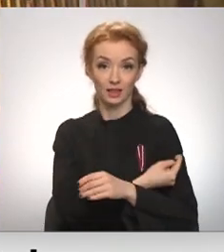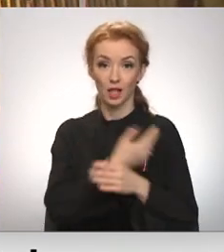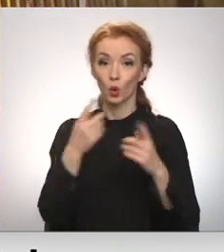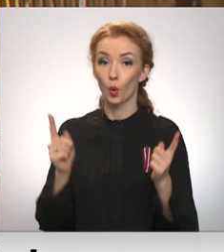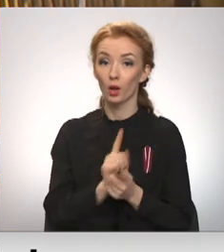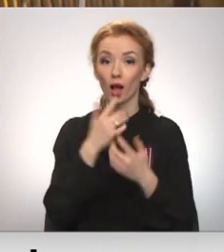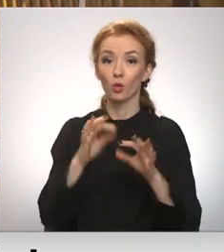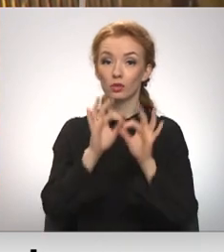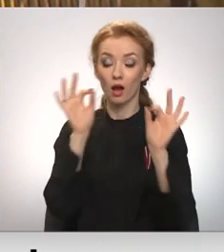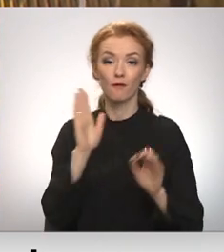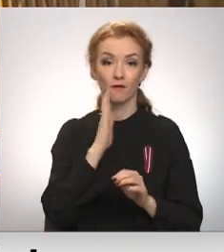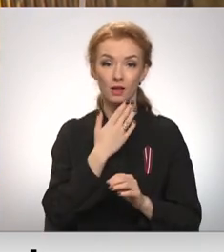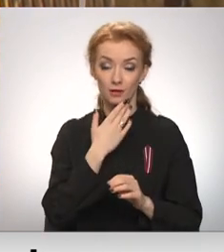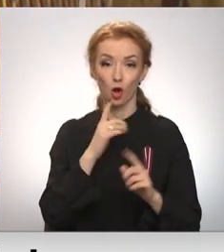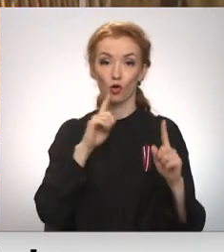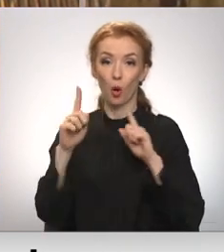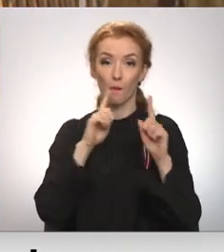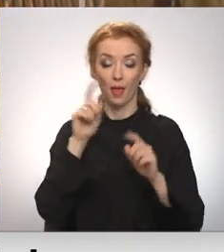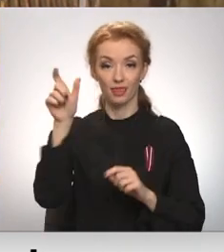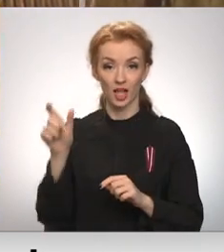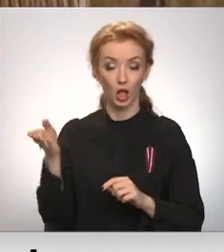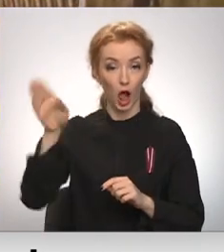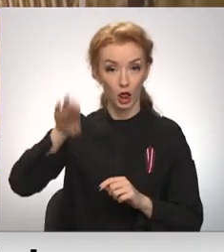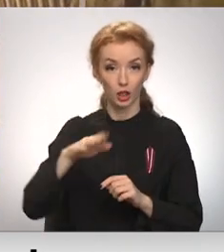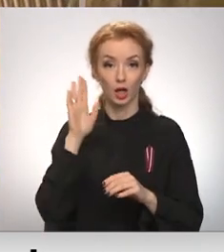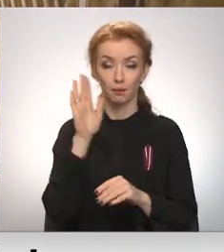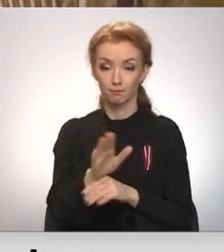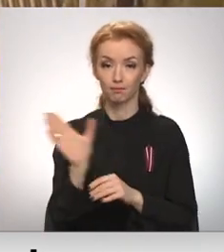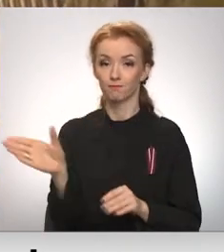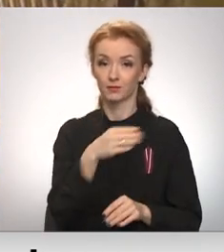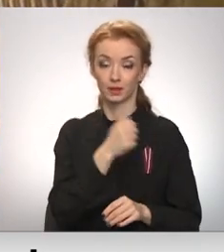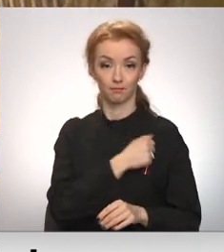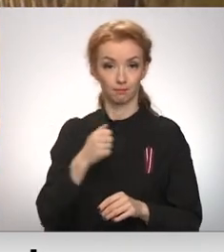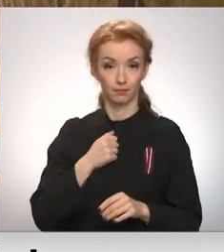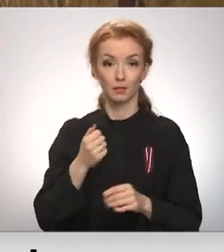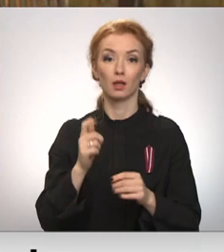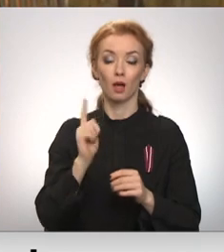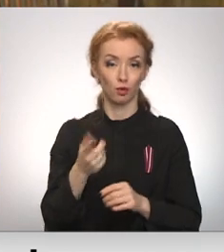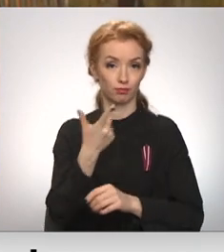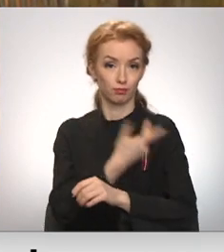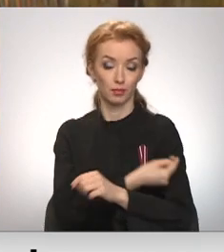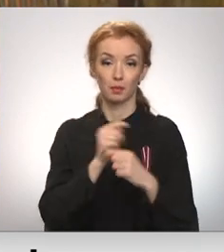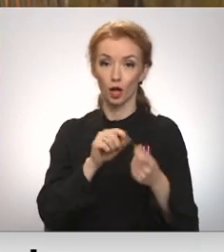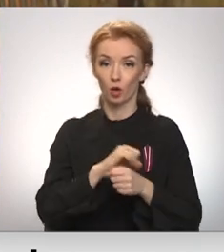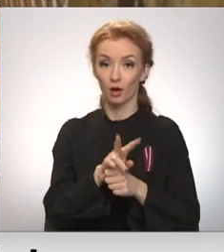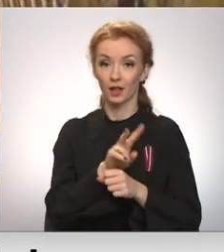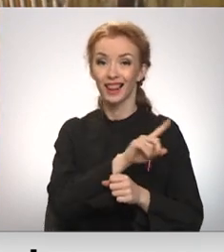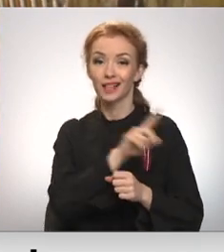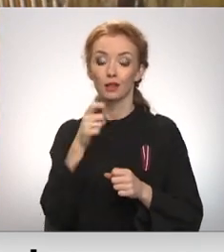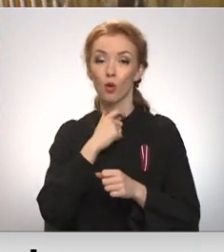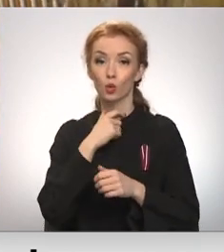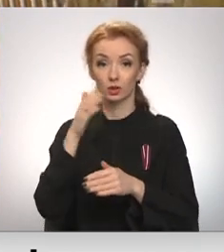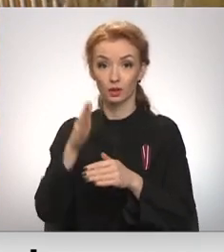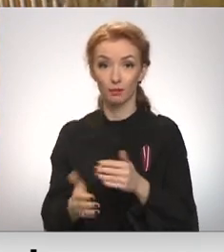vasarā. NBS komandieris Leonīts Kālniņš bija izdevis pavēli visiem dienējošajiem saņemt poti pret Covid-19 līdz augustam.